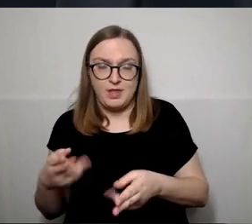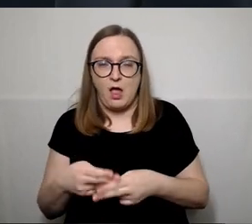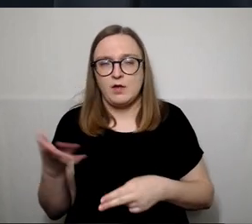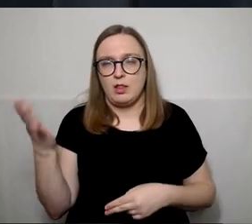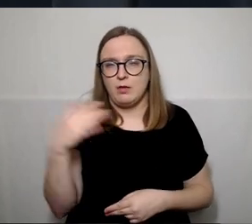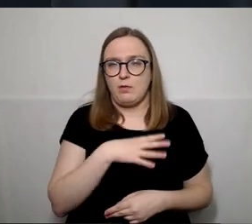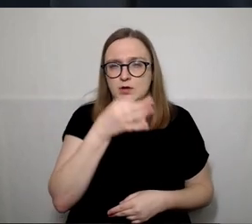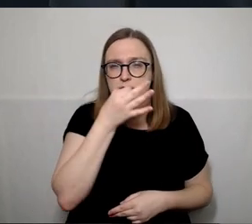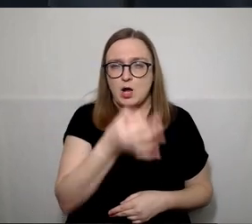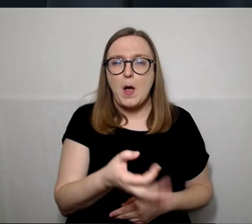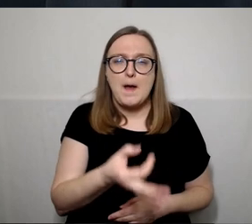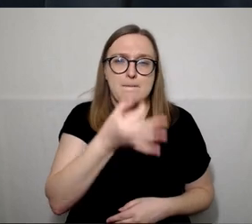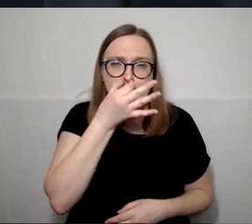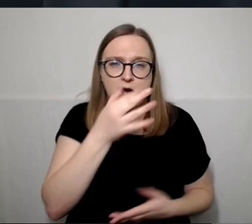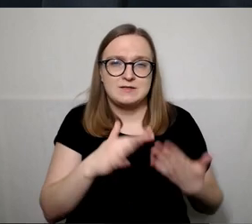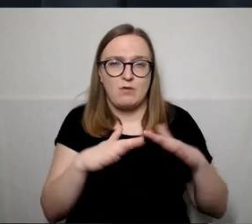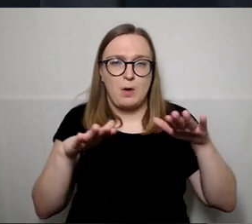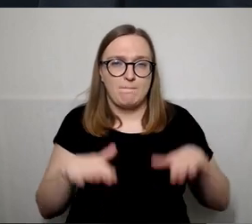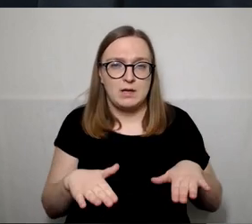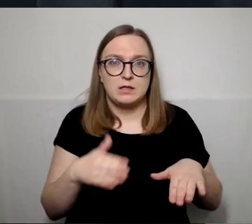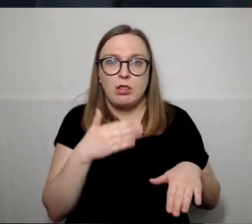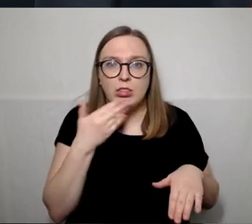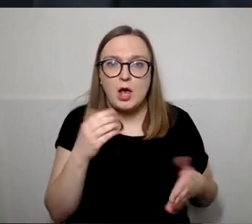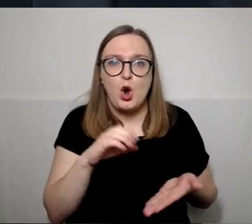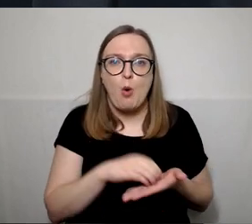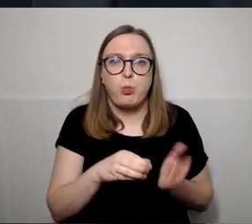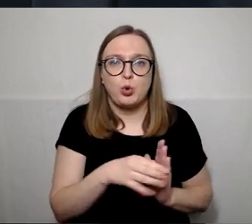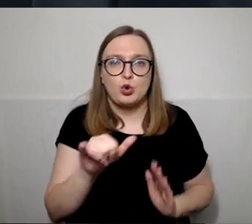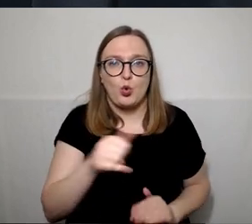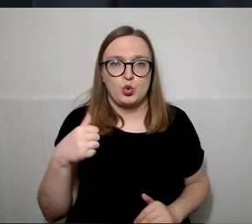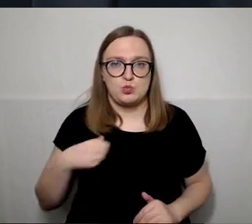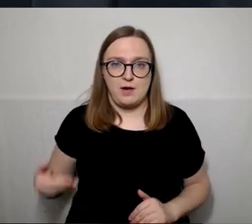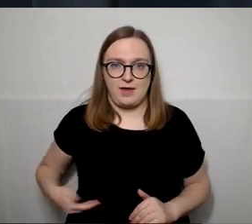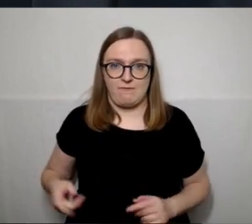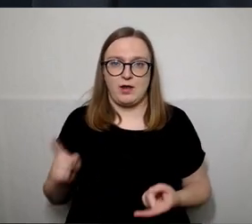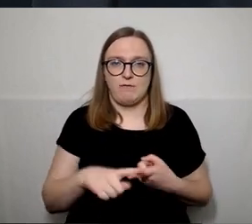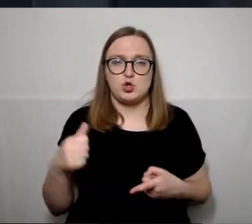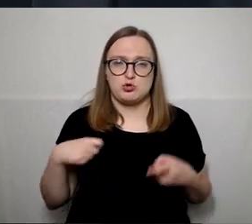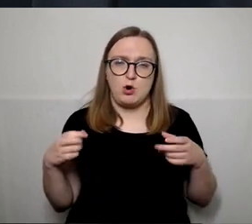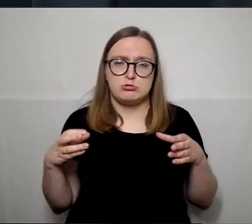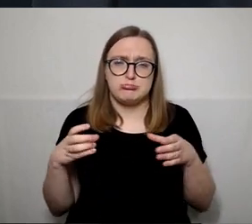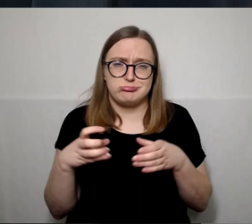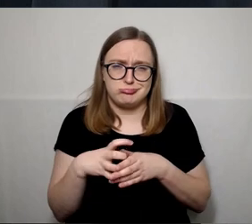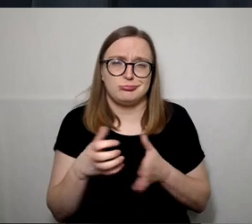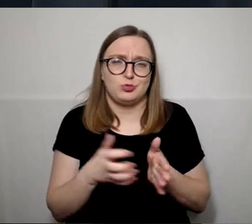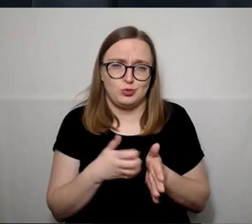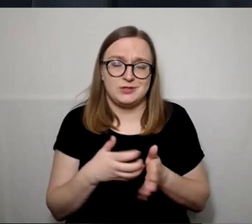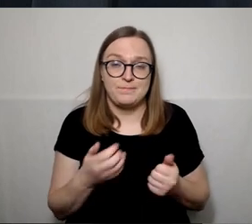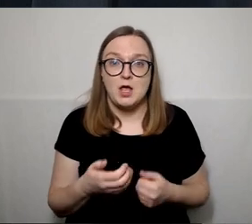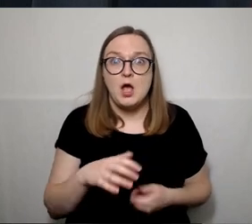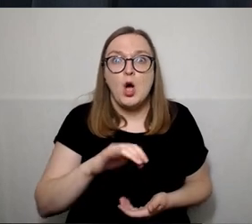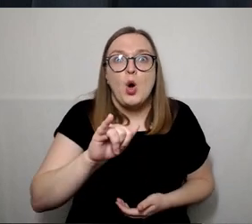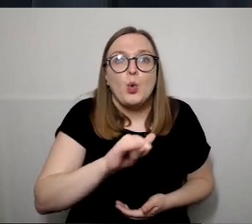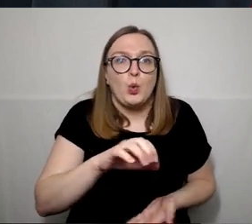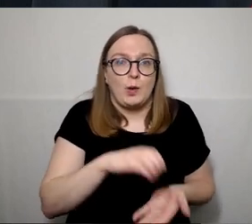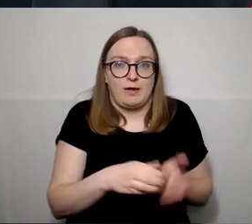pasvalio mieste nėra būtų gyventi dėl demografinės situacijos, kad nėra būtų kur gyventi, reikia